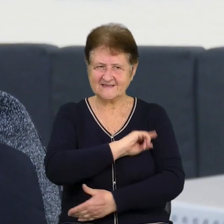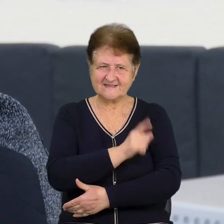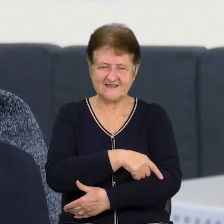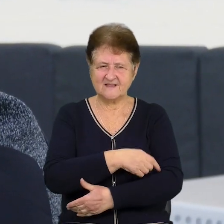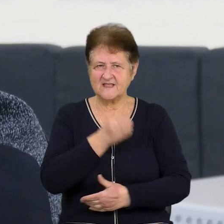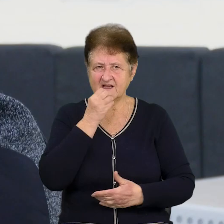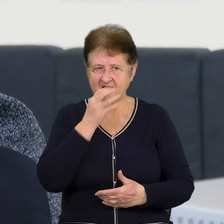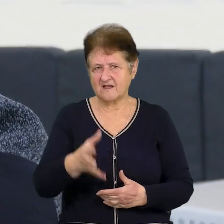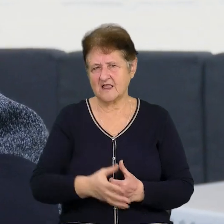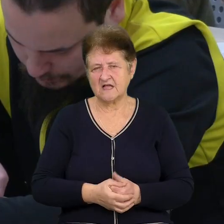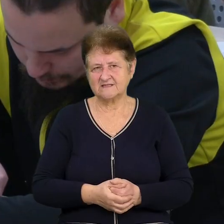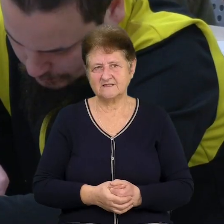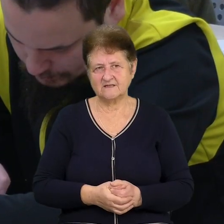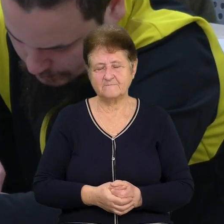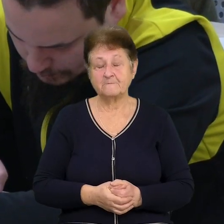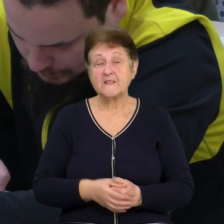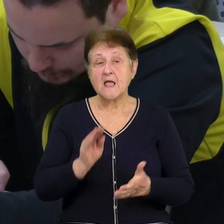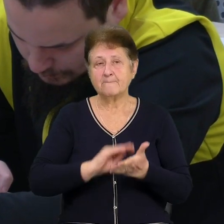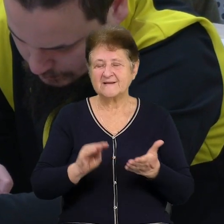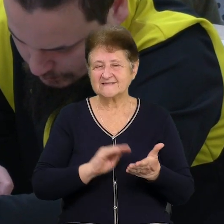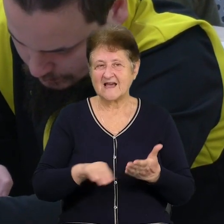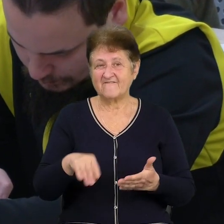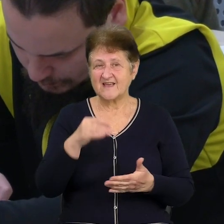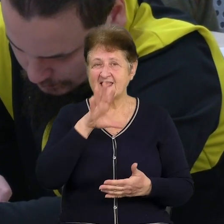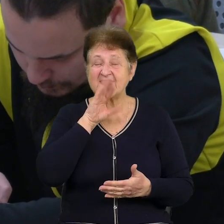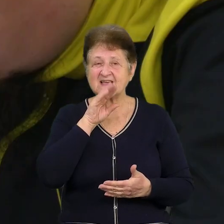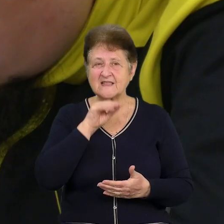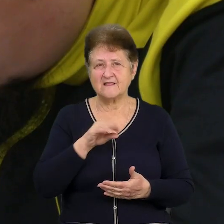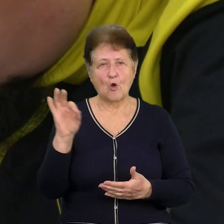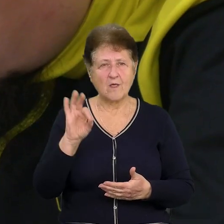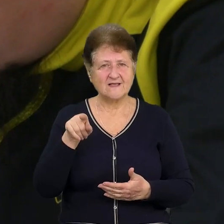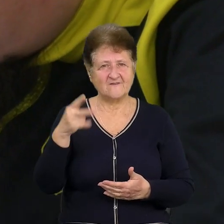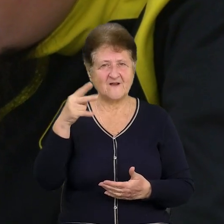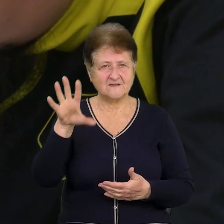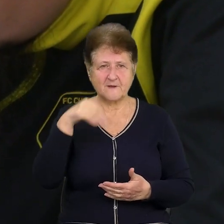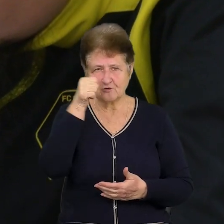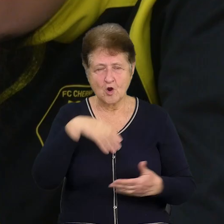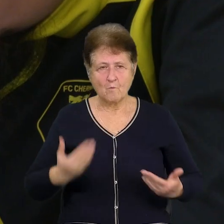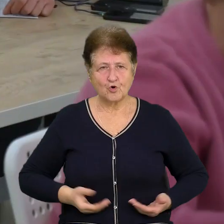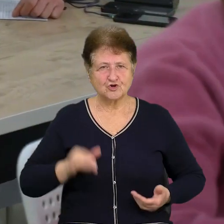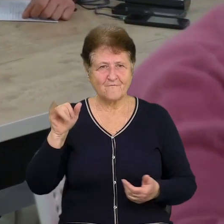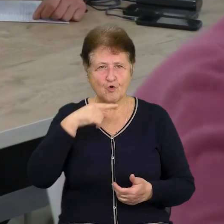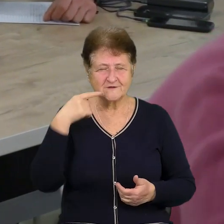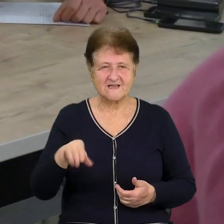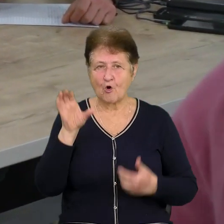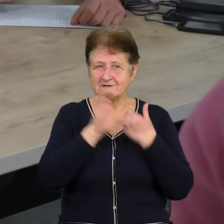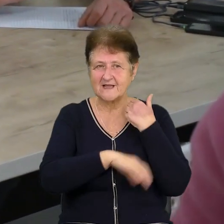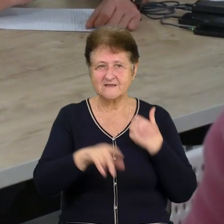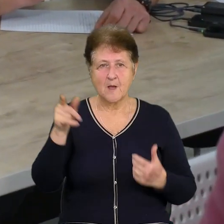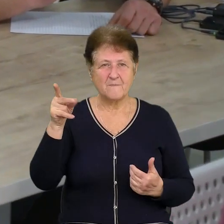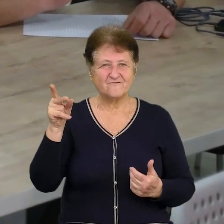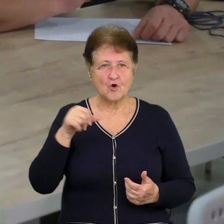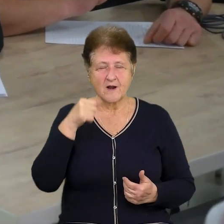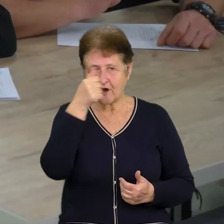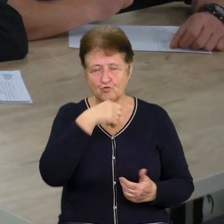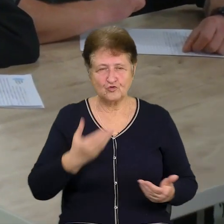Я більше надим думом, ніж перебіряв. Писав диктант і Олександр. Він 25 років прожив у Росії. А останні півтора живе в